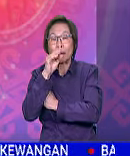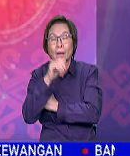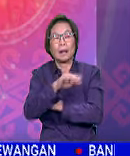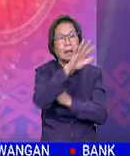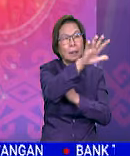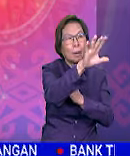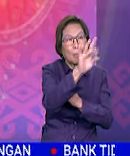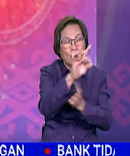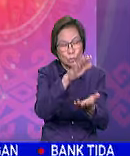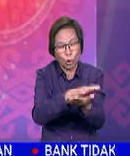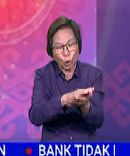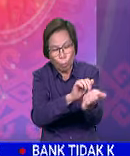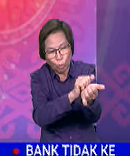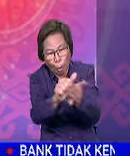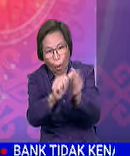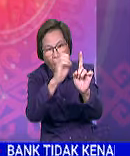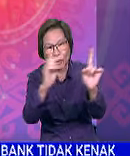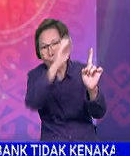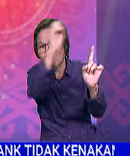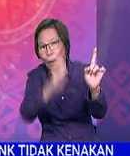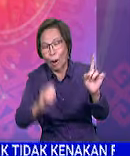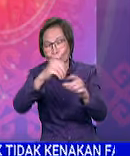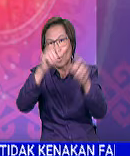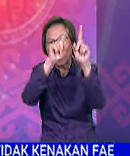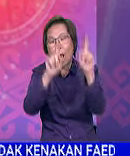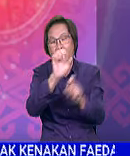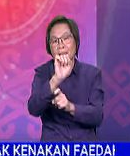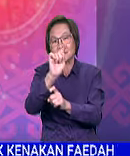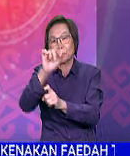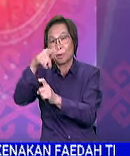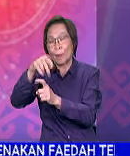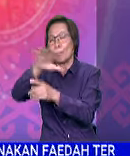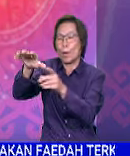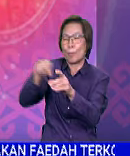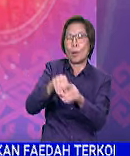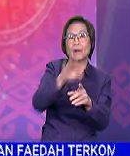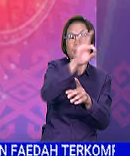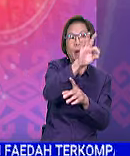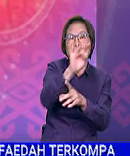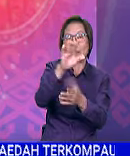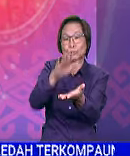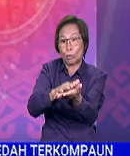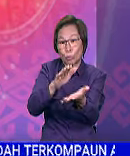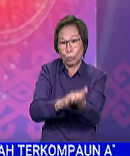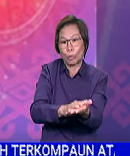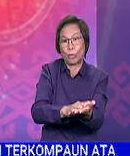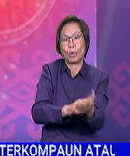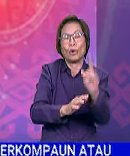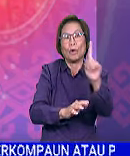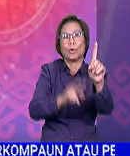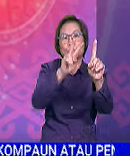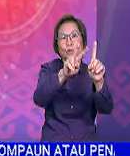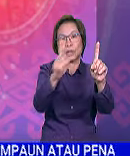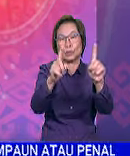58 sekolah lulus 100% dalam peperiksaan, melibatkan 98 sekolah dengan 102